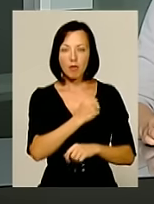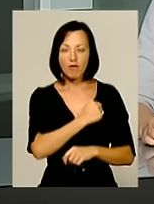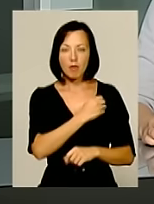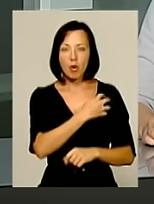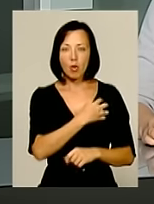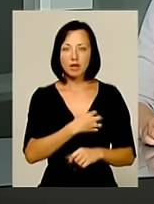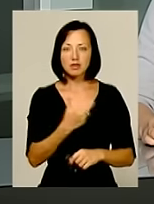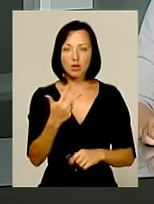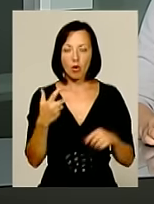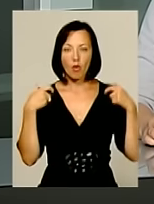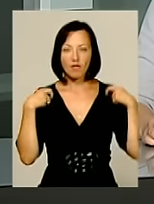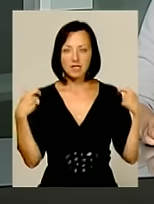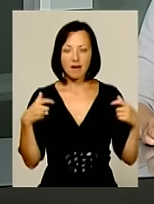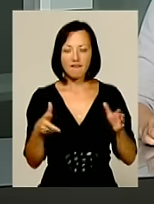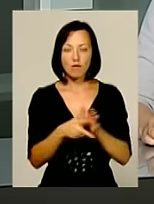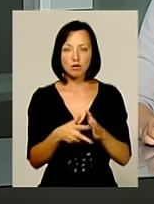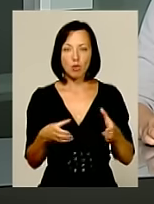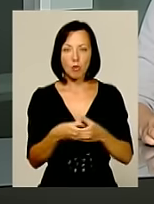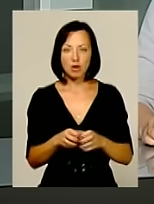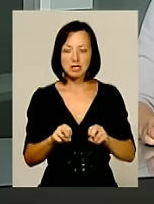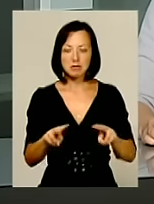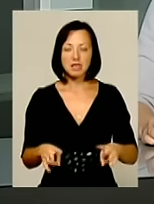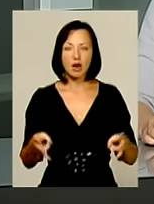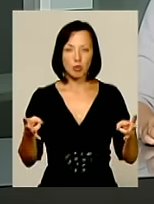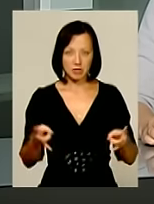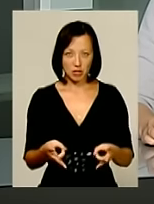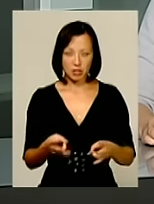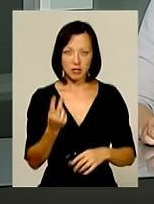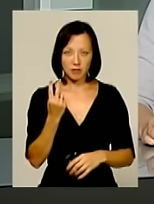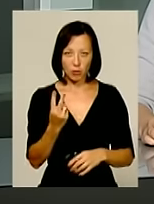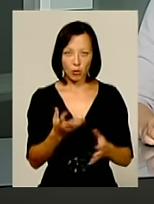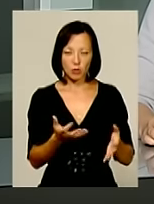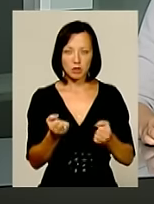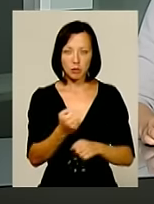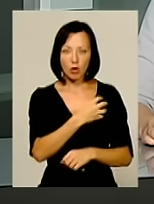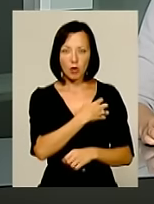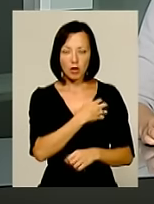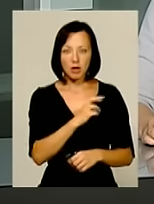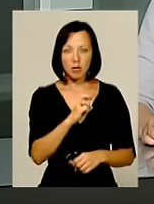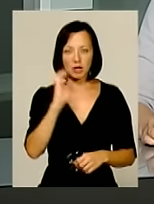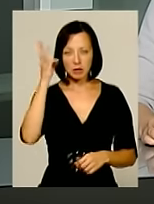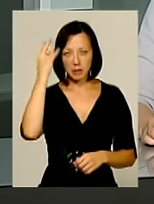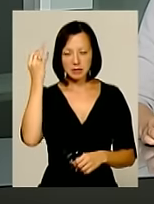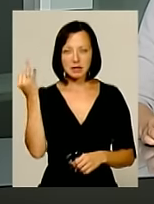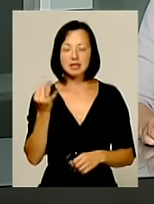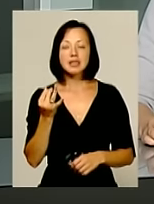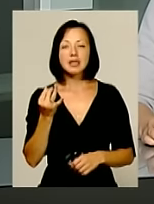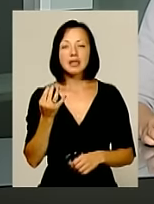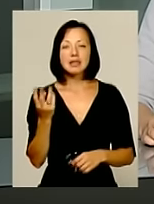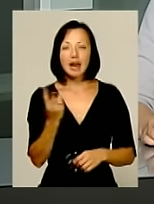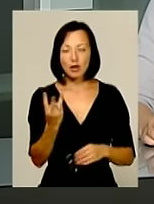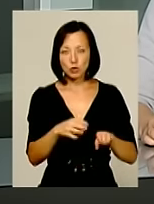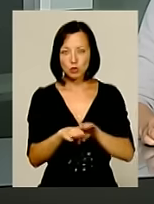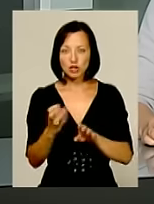орденами трьох офіцерів 8-го полку спеціального призначення. Двоє з них отримали орден Богдана Хмельницького 3-го ступеня.